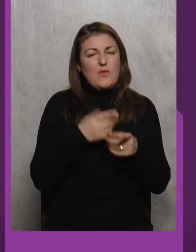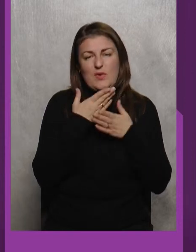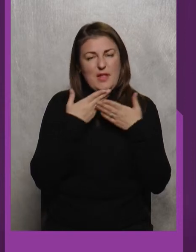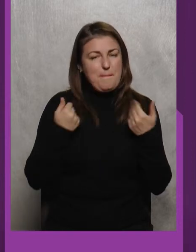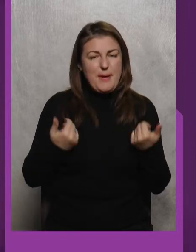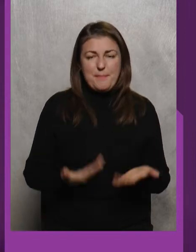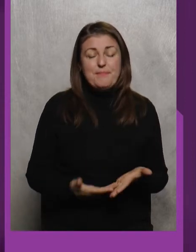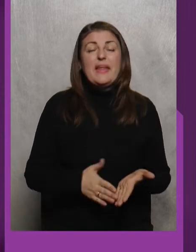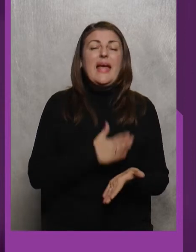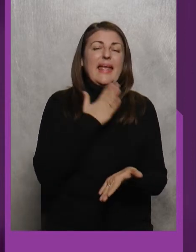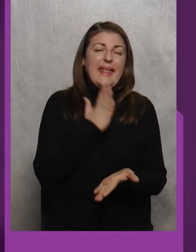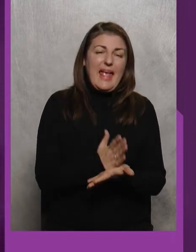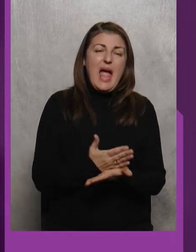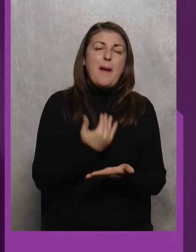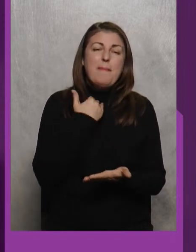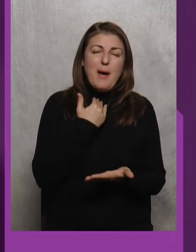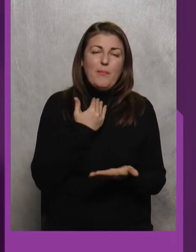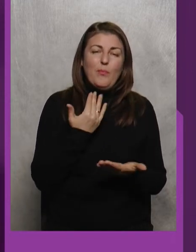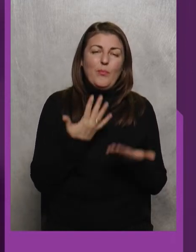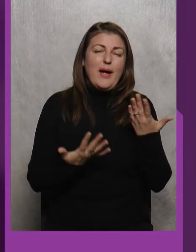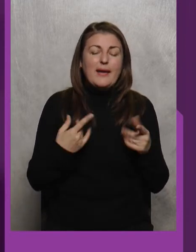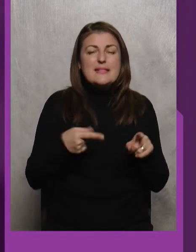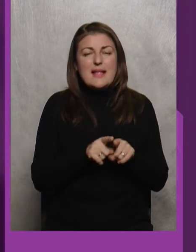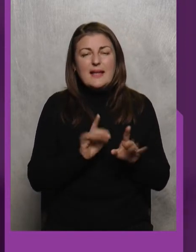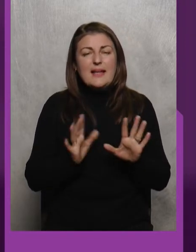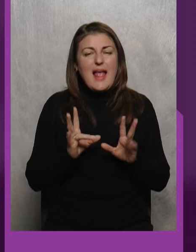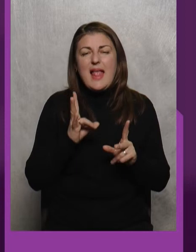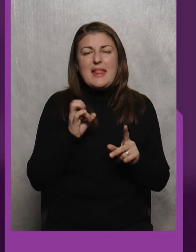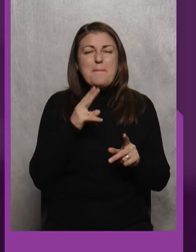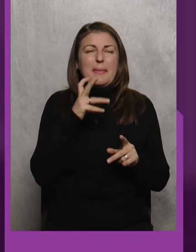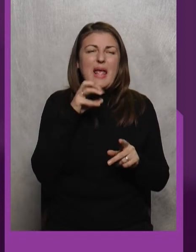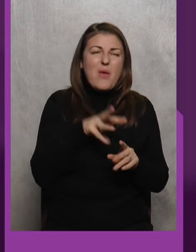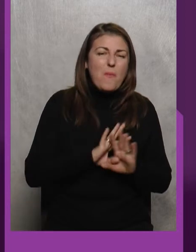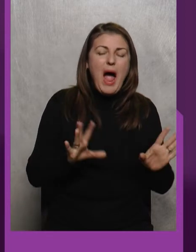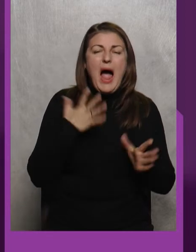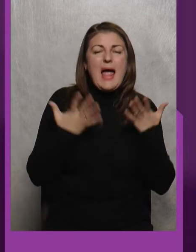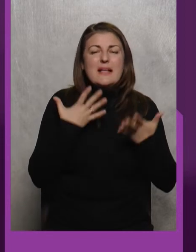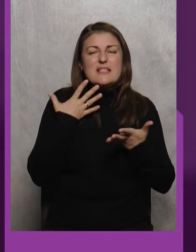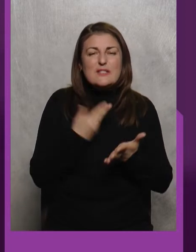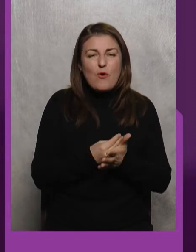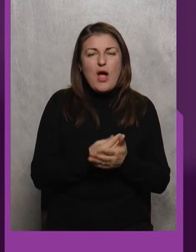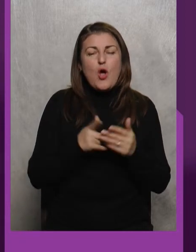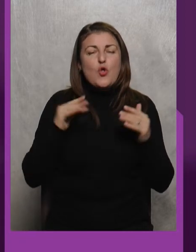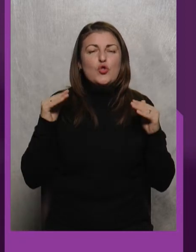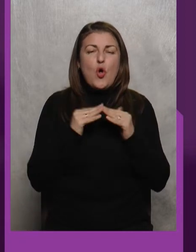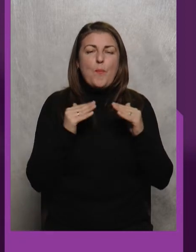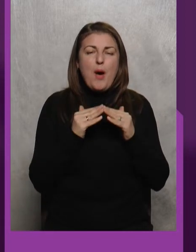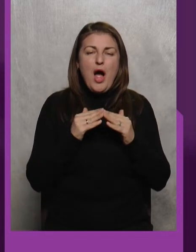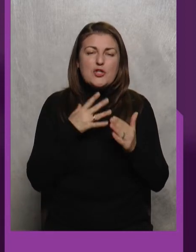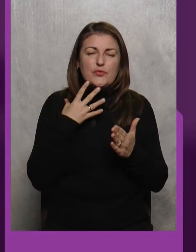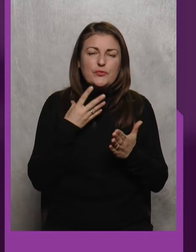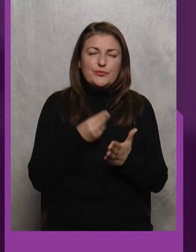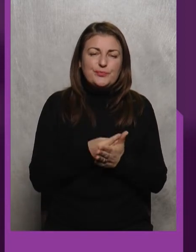Є, мабуть, якісь такі, ну, неприйомчики, якісь свої домашні такі